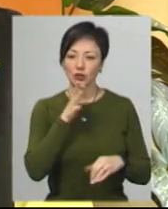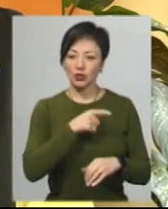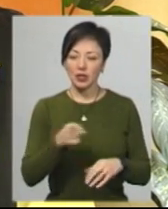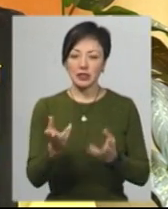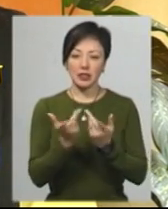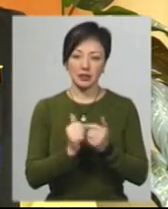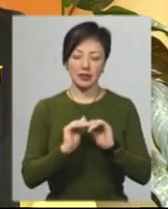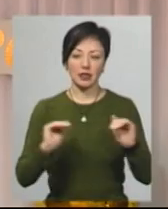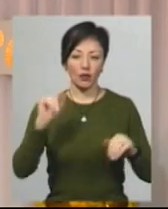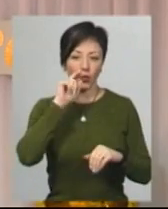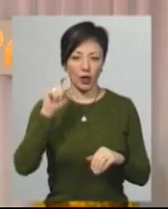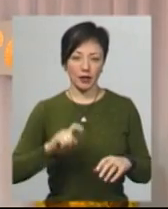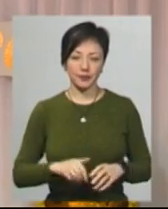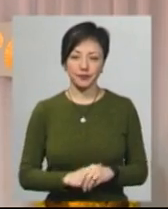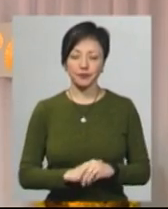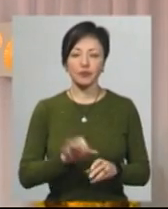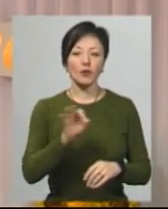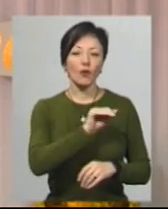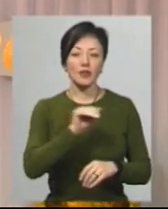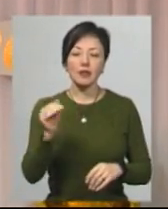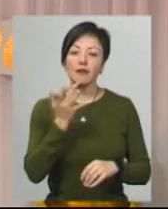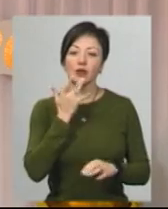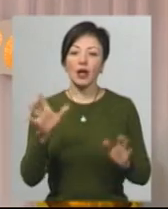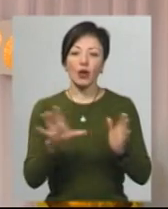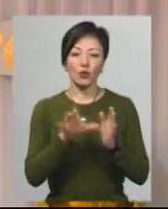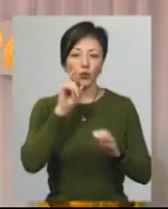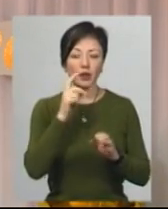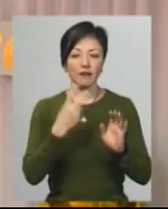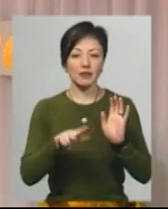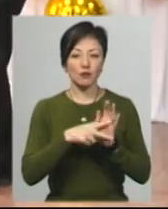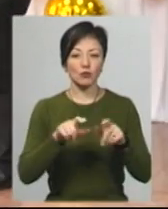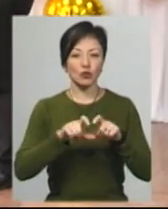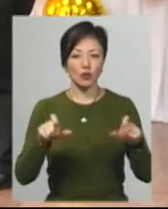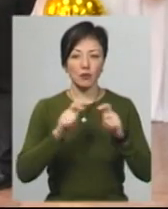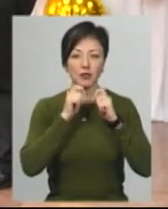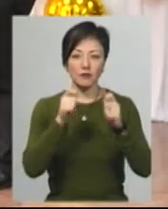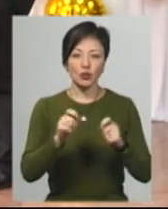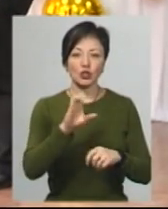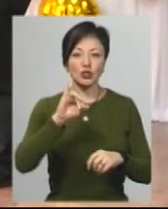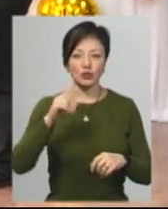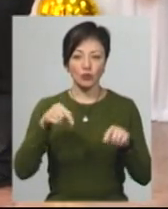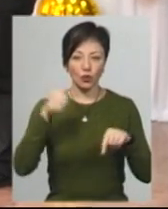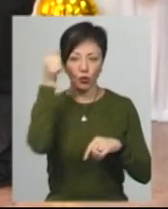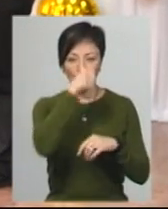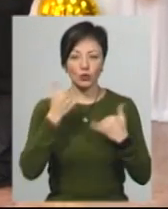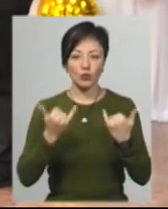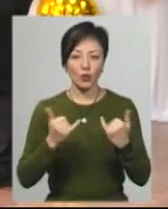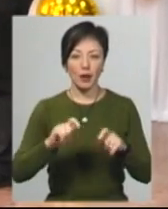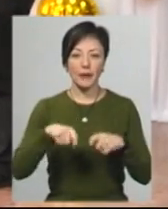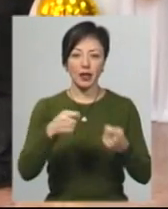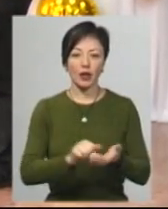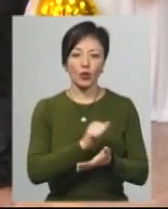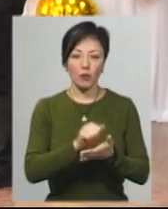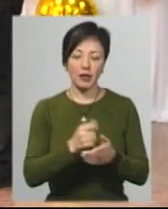кількістю учнів в Україні. Офіційно національний рекорд України 28 школі присвоїли у січні цього року. Сьогодні передали